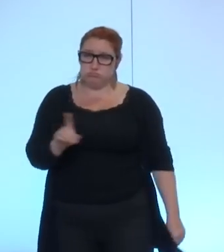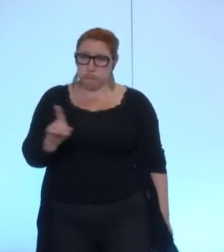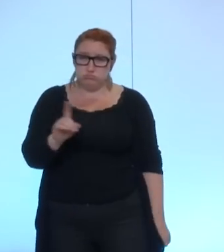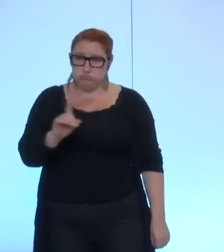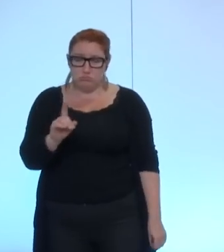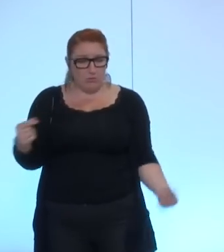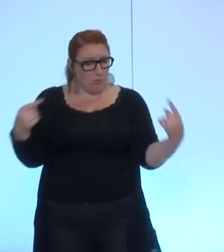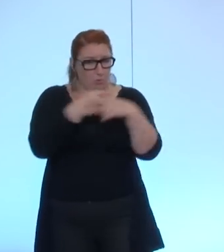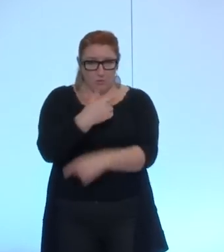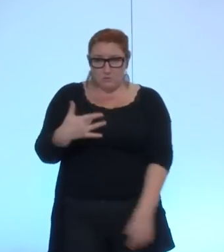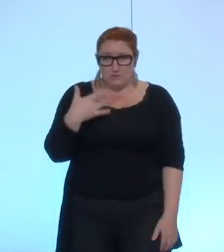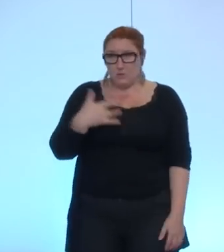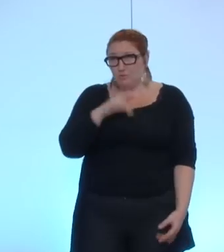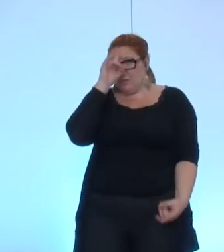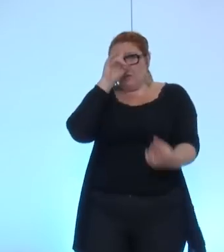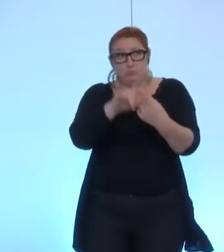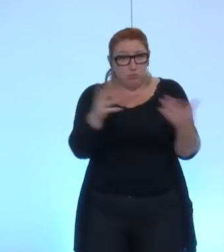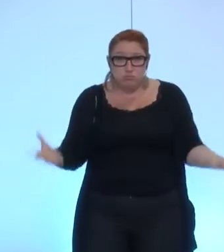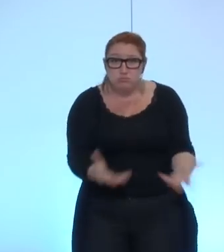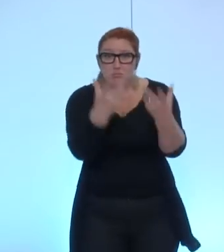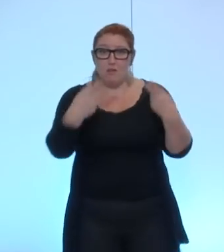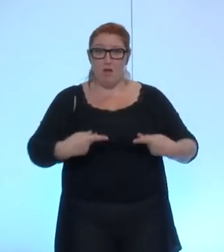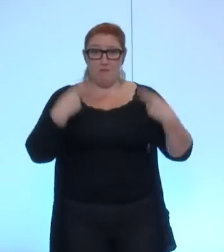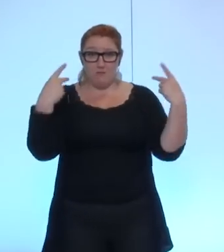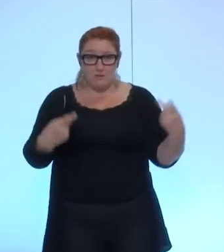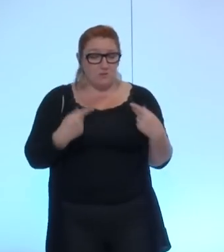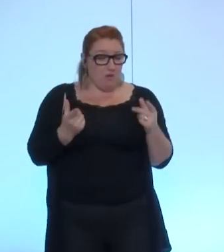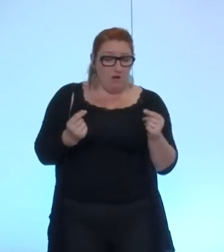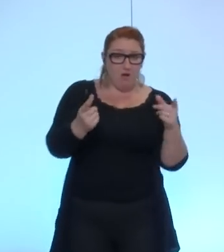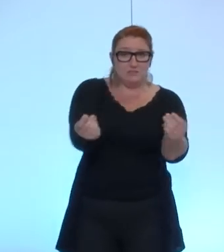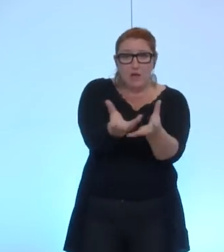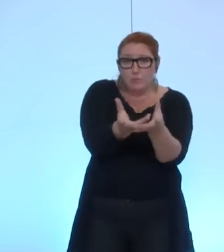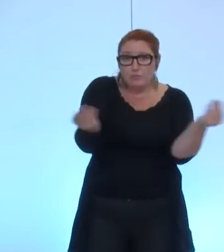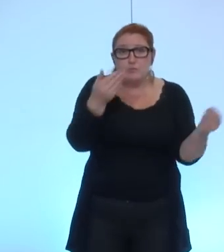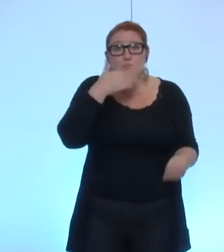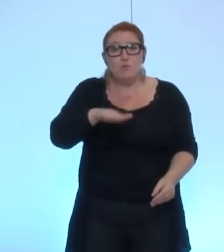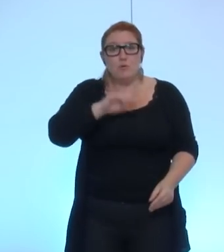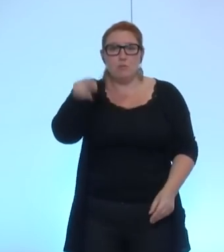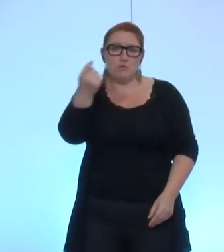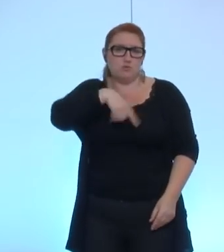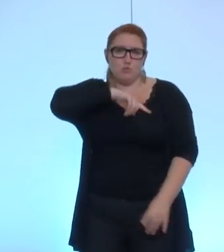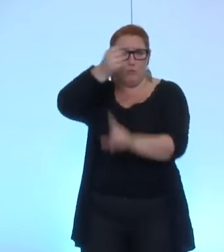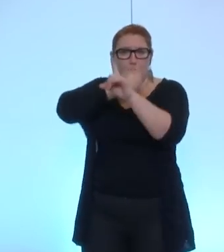utile pour la vie, là où ça permet de mieux guérir les cancers, bien sûr, on est pour. Merci.